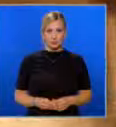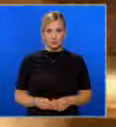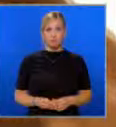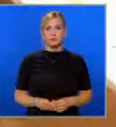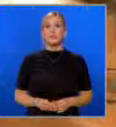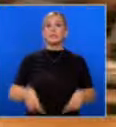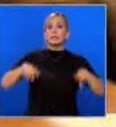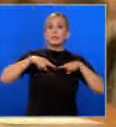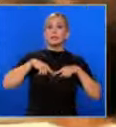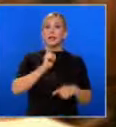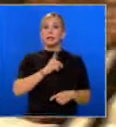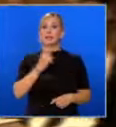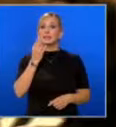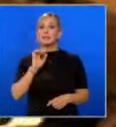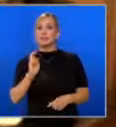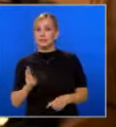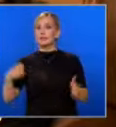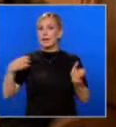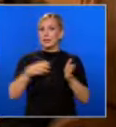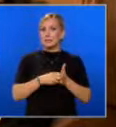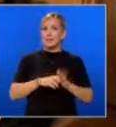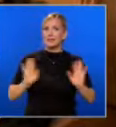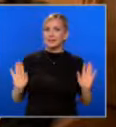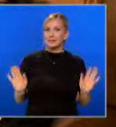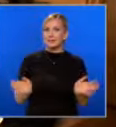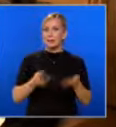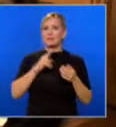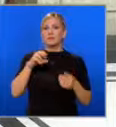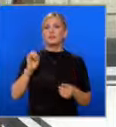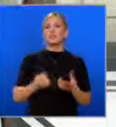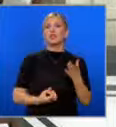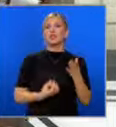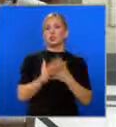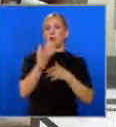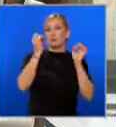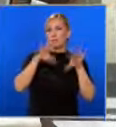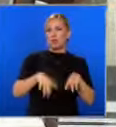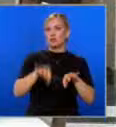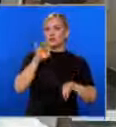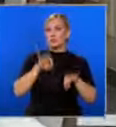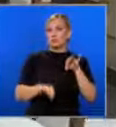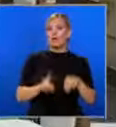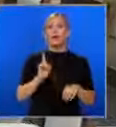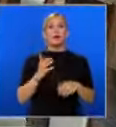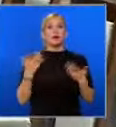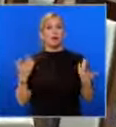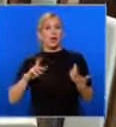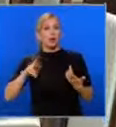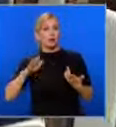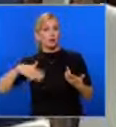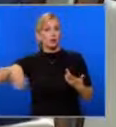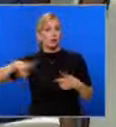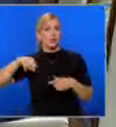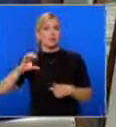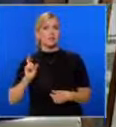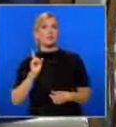Вас нареди ЦИК да регистрира незабавно ДПС ново начало за парламентарните избори. Как другото крило на ДПС